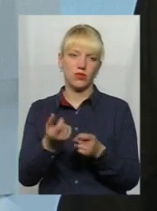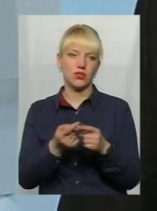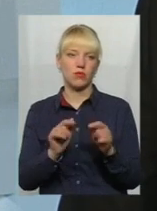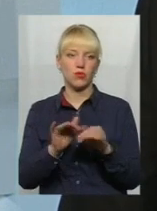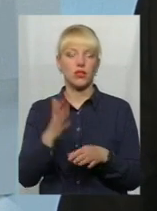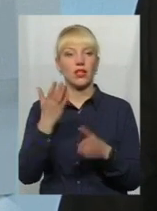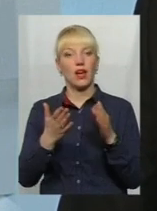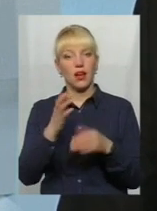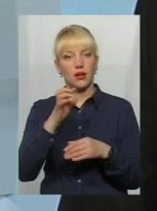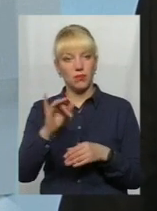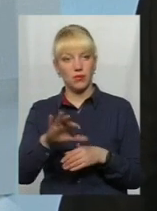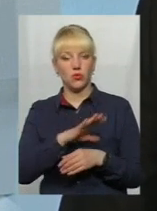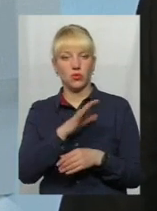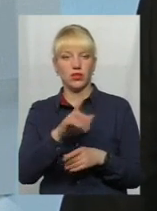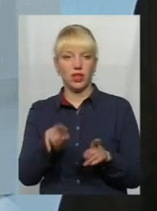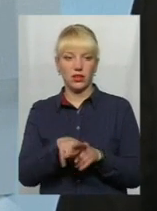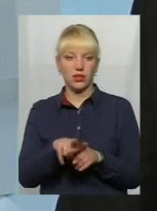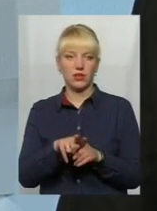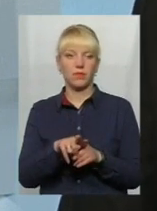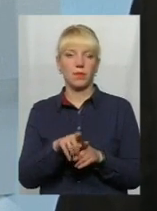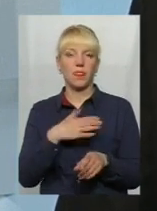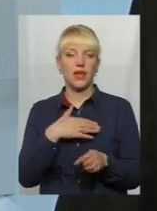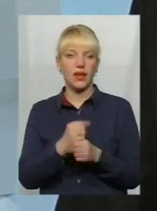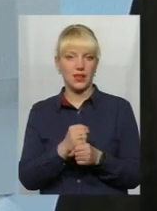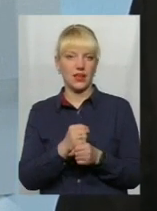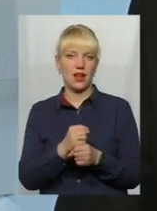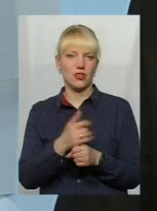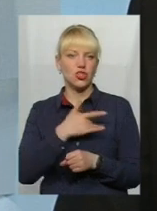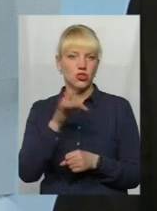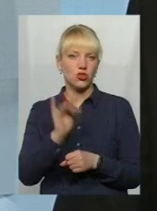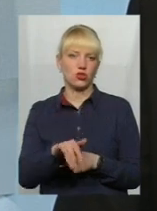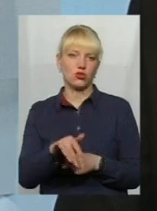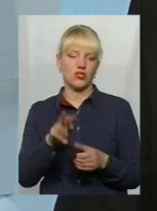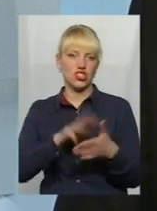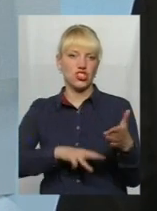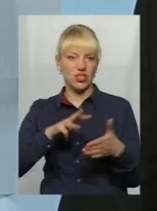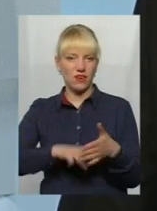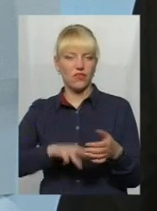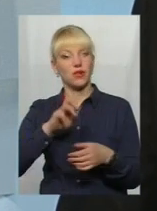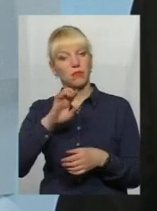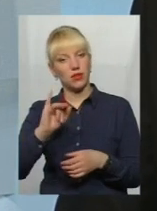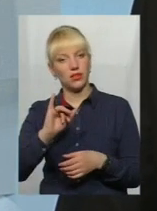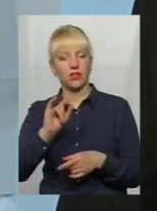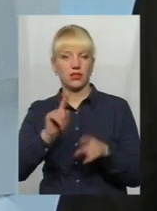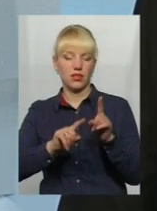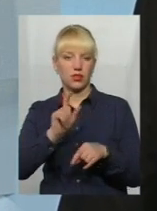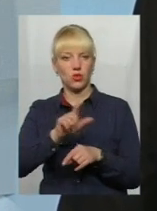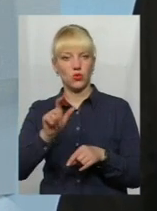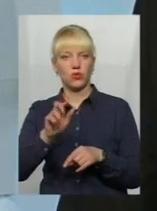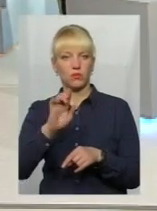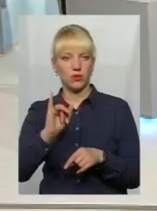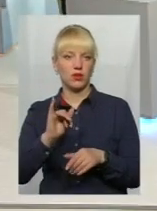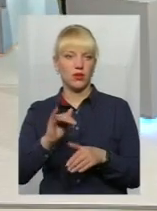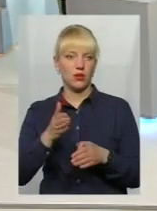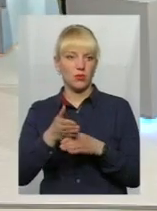були більш такі радикальні, нарекальні, жорсті такі штрафні санкції, то може б воно в деякій мірі теж посприємно. Я